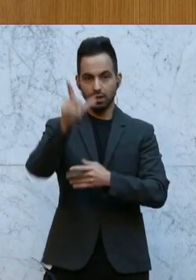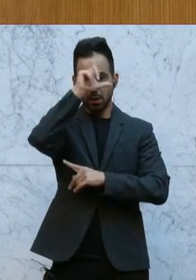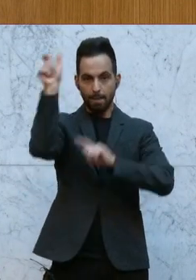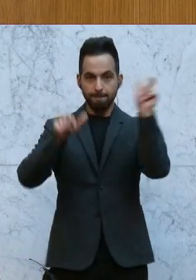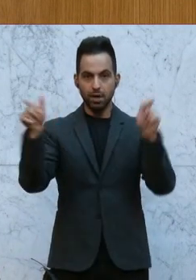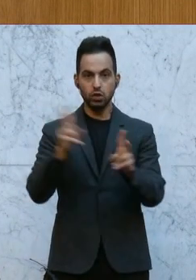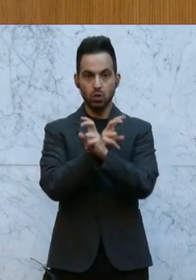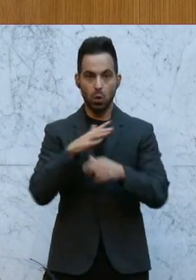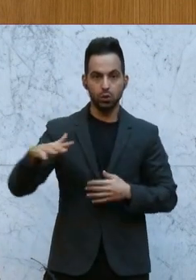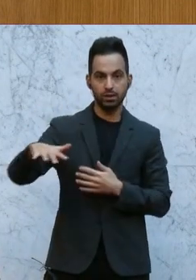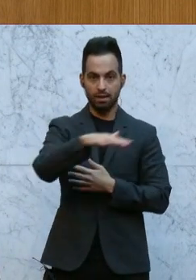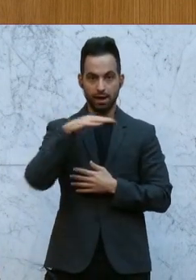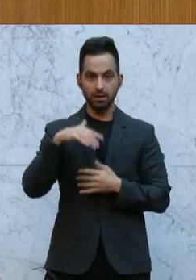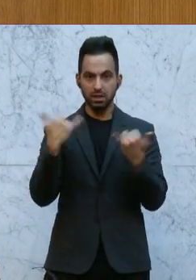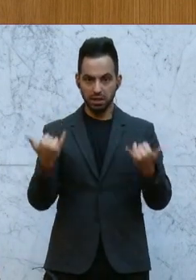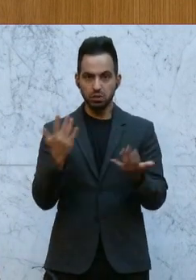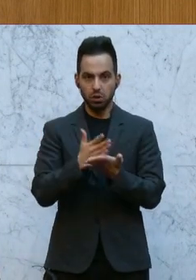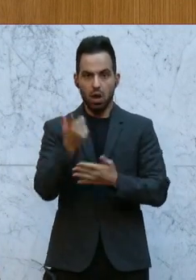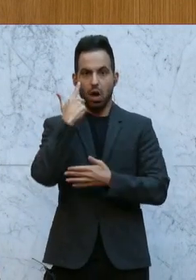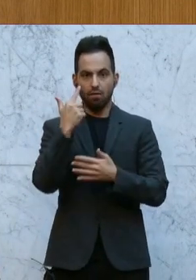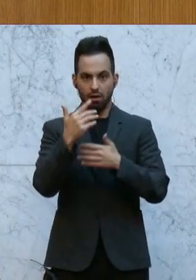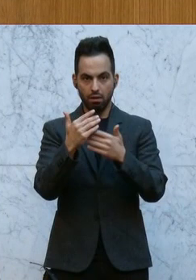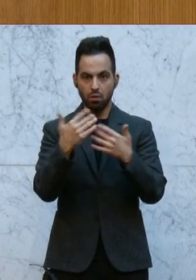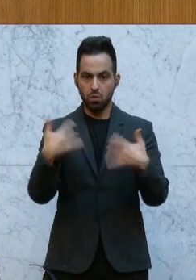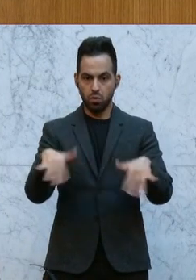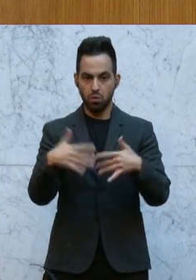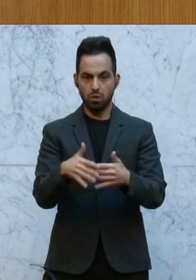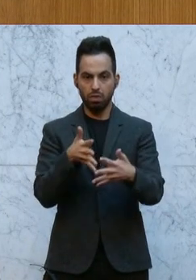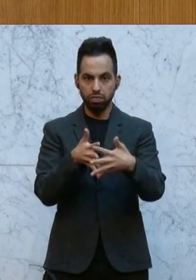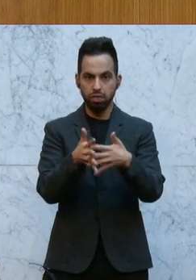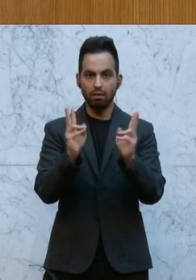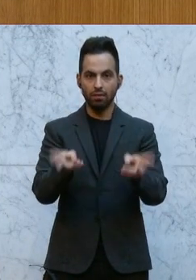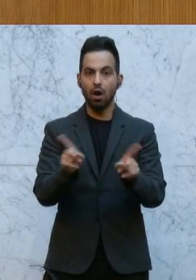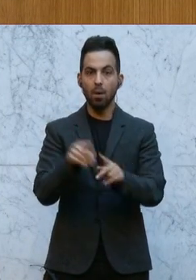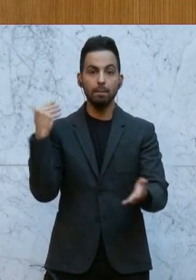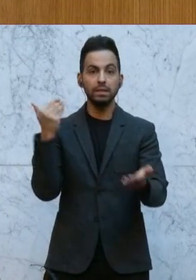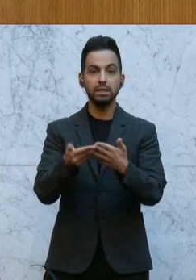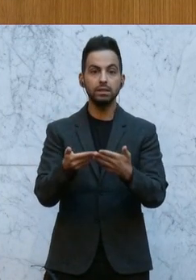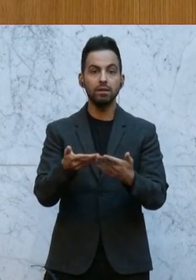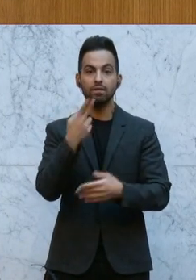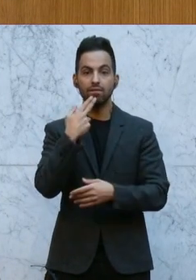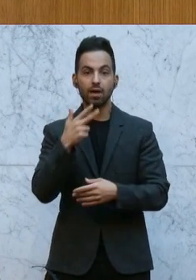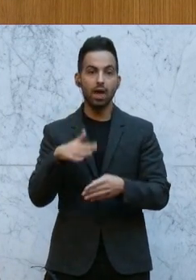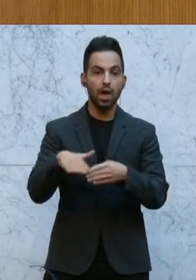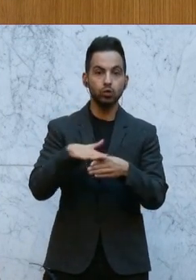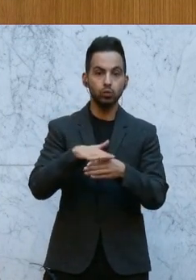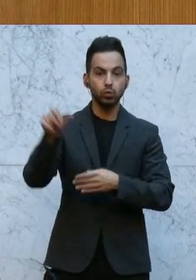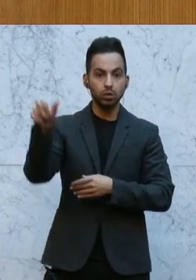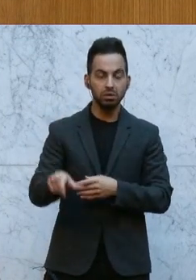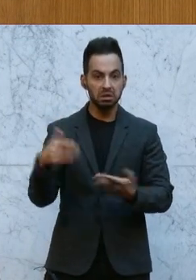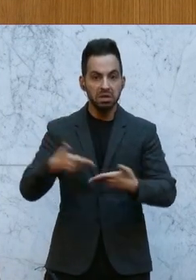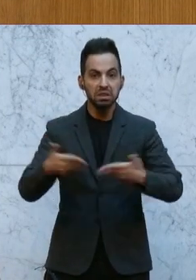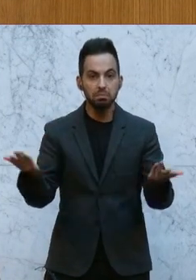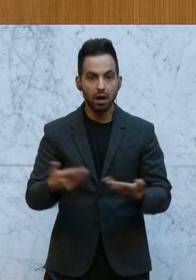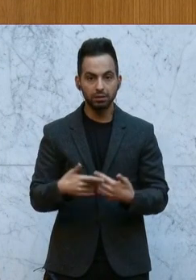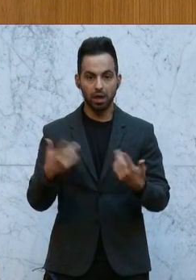da lüftet sich der Schleier dann schon etwas. Und entschuldigt hat sich übrigens bisher für dieses gesamte Verhalten noch niemand, aber